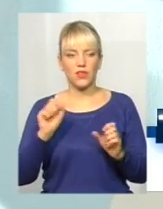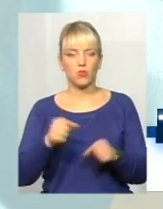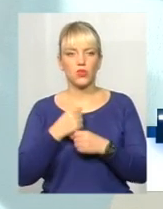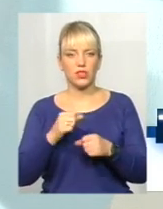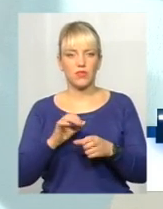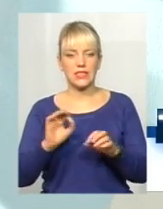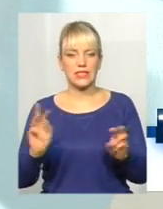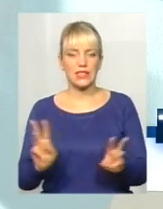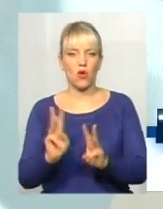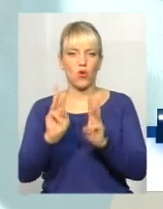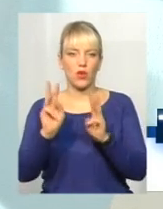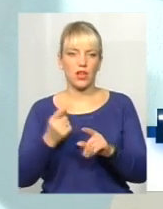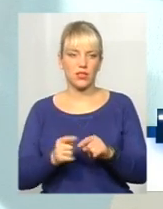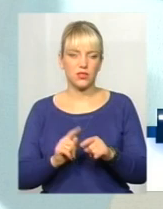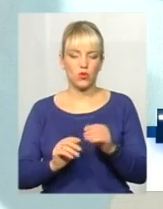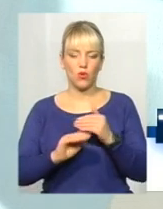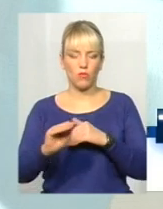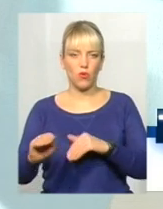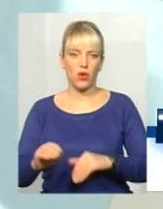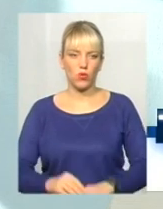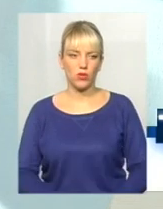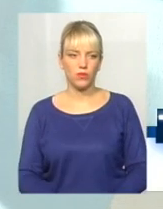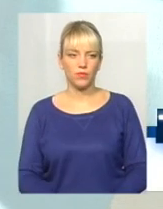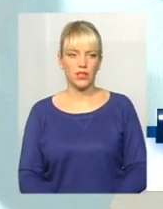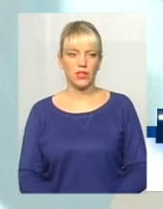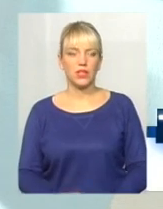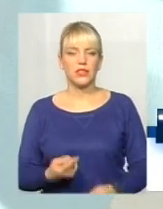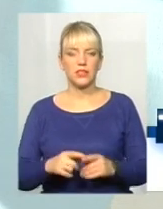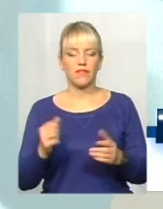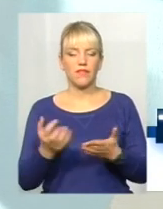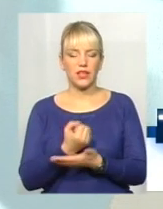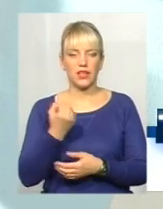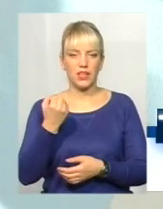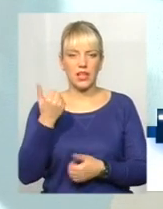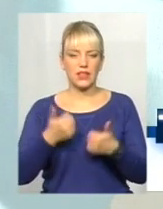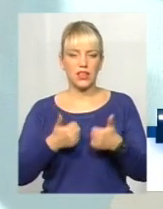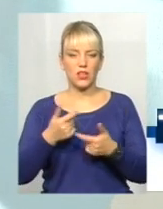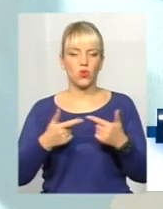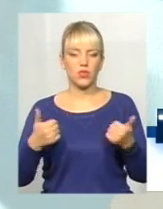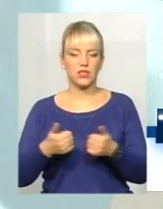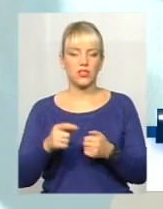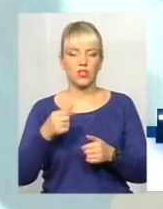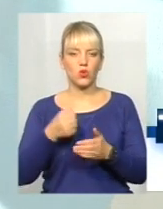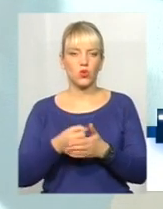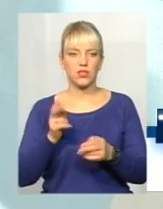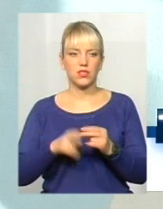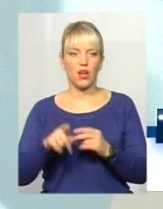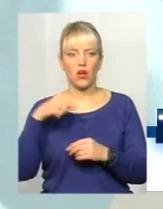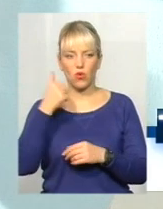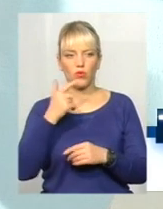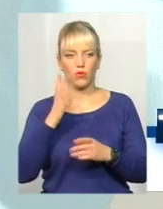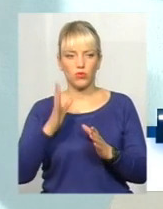запалювання його, загоряння цього полігону. Це виграла тендер організація, і я думаю, що до кінця року воно буде впроваджене.